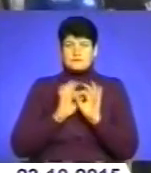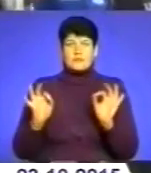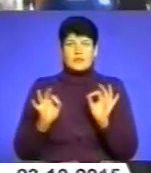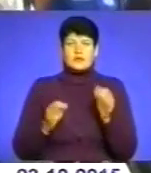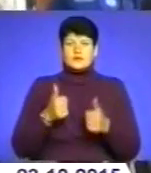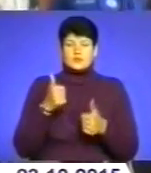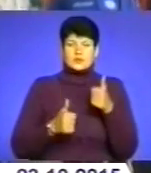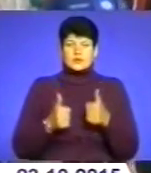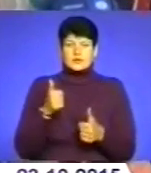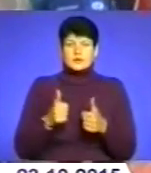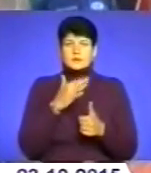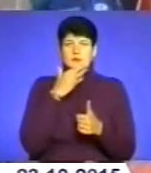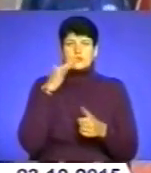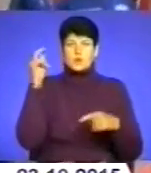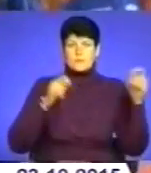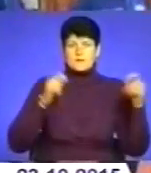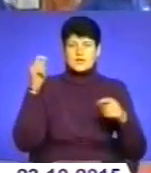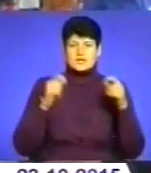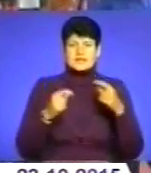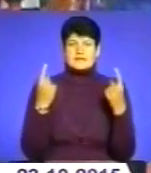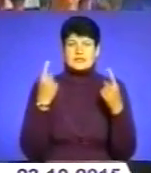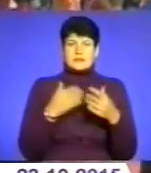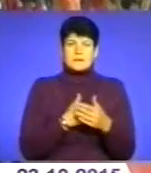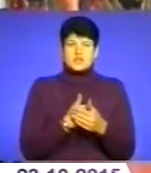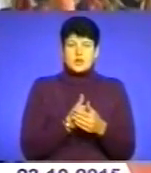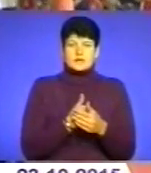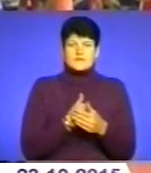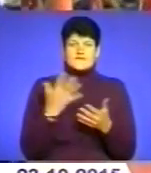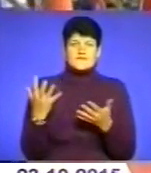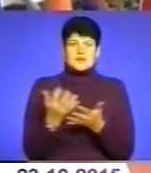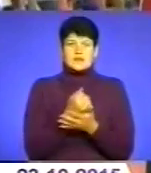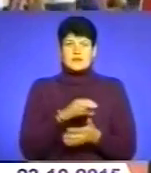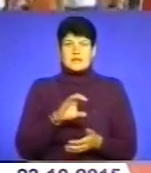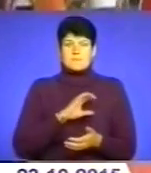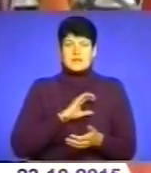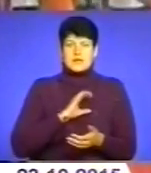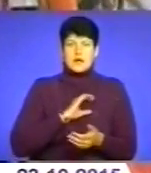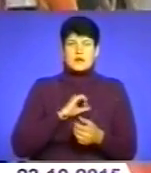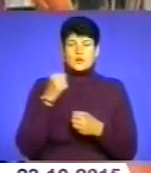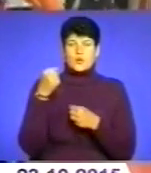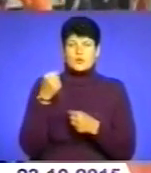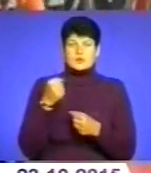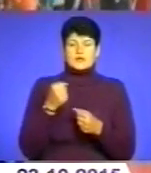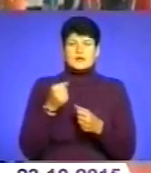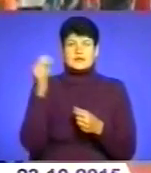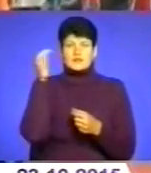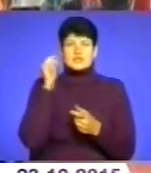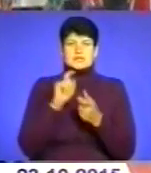рахується, багато приїжджають сюди з великим бажанням вигравати медалі, кубки. Навчитися боротися,